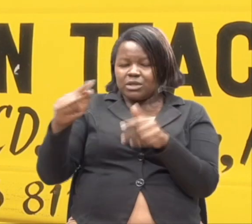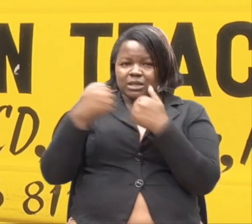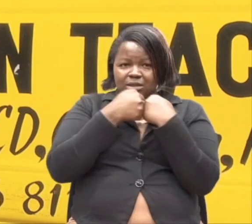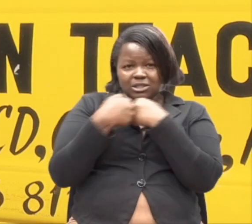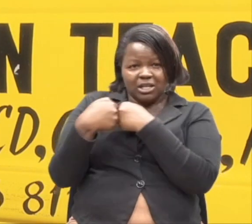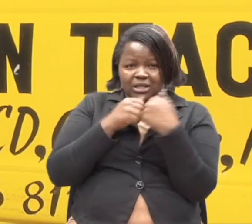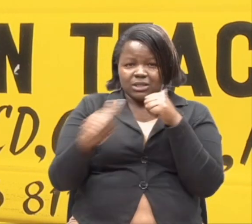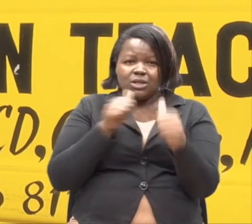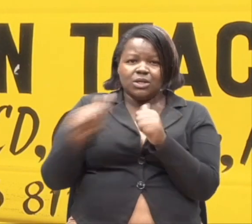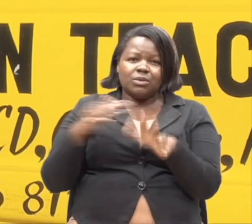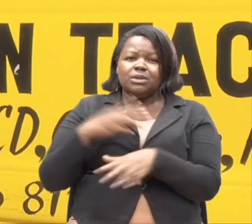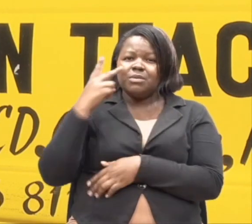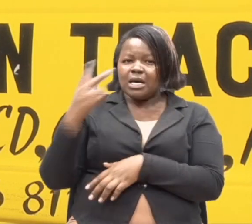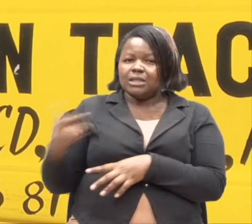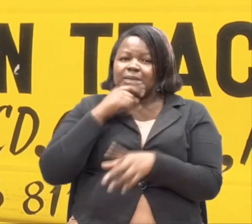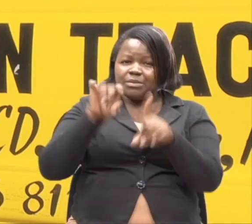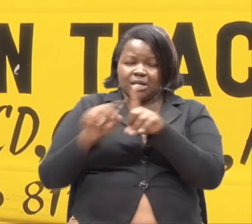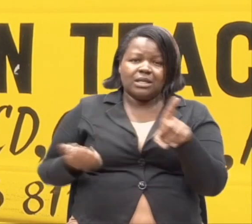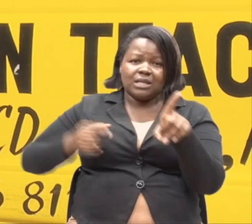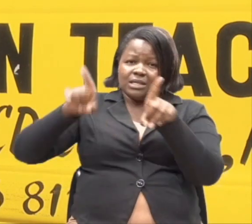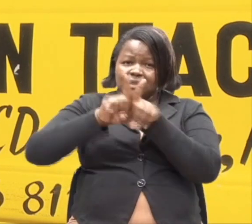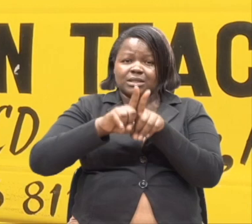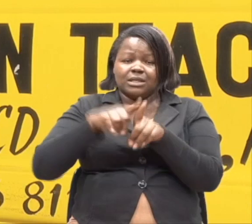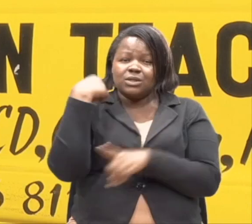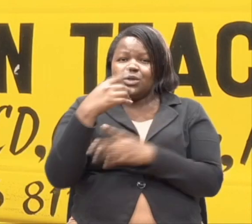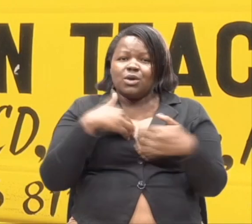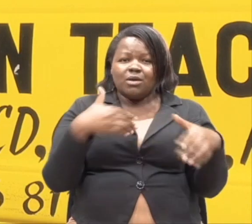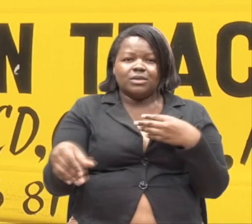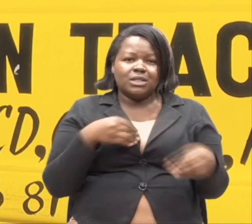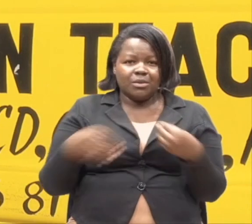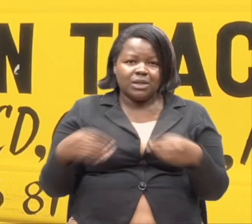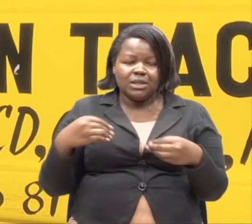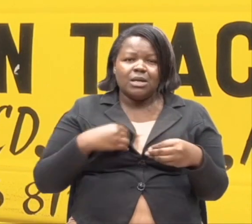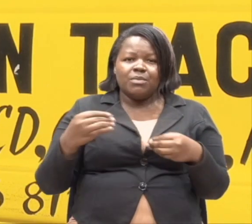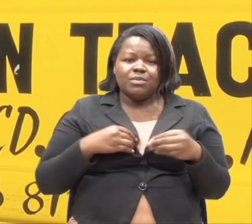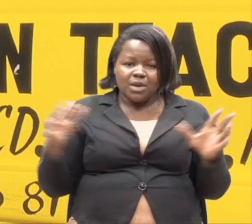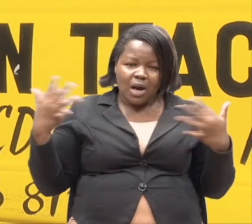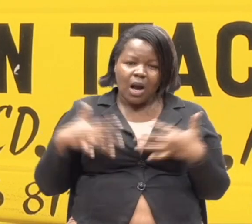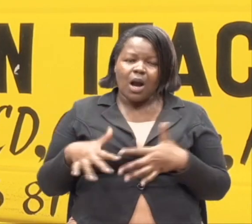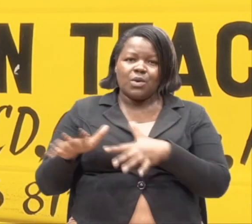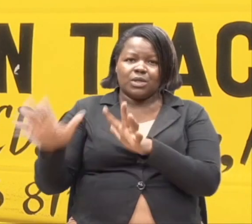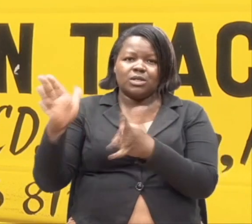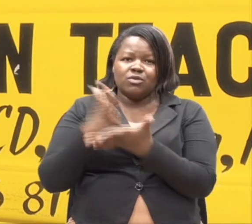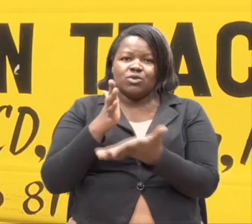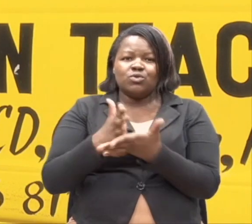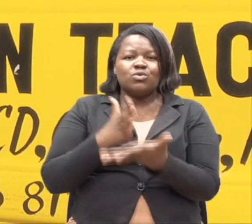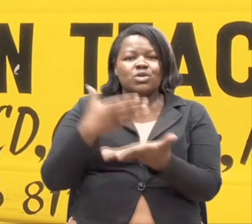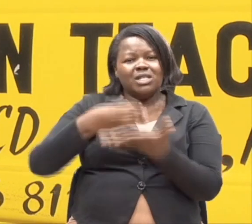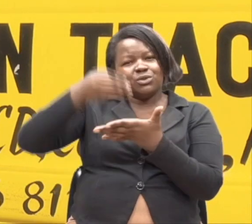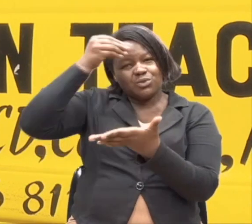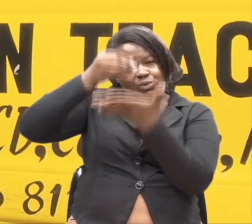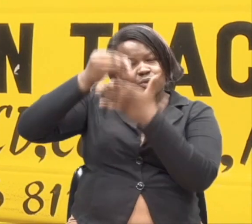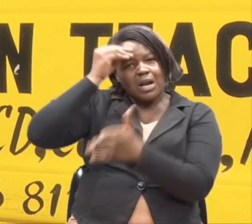changa moto. Hizi yambazo naona hata ndugu zangu na dada zangu wanao ishi na ule mabo. Nitaondoka kwalo ni kusoma kwa